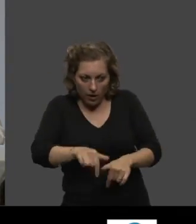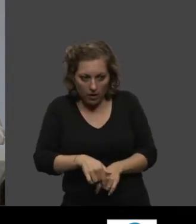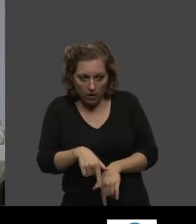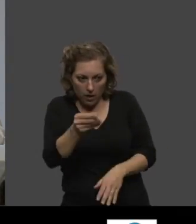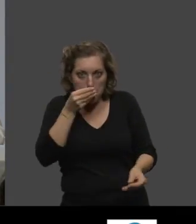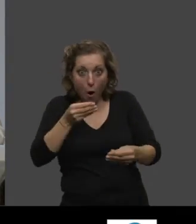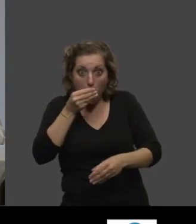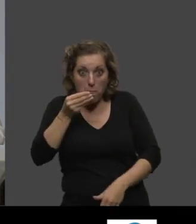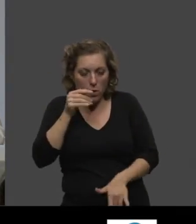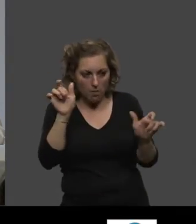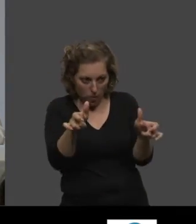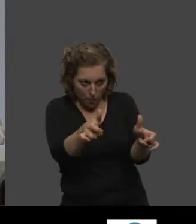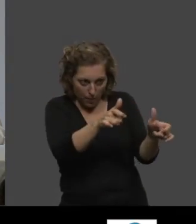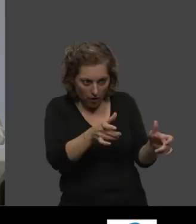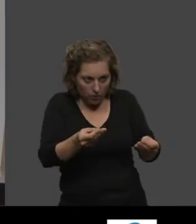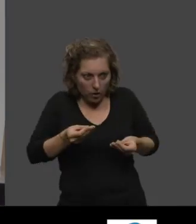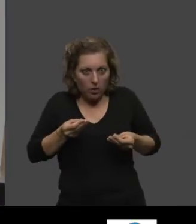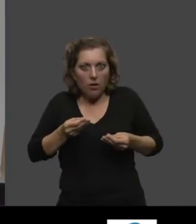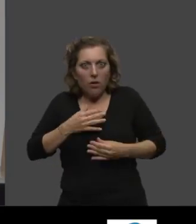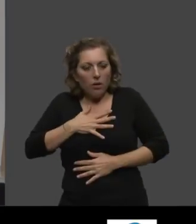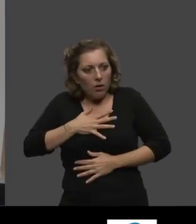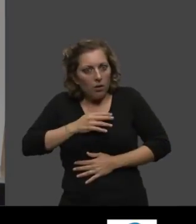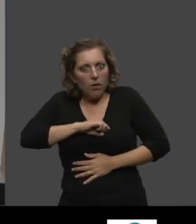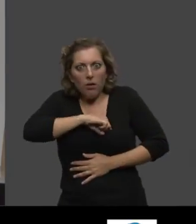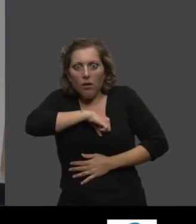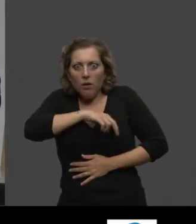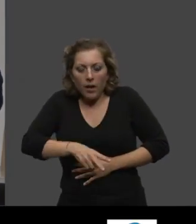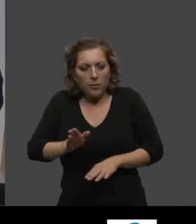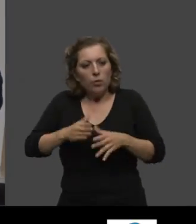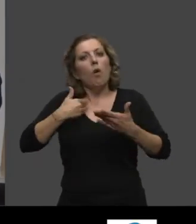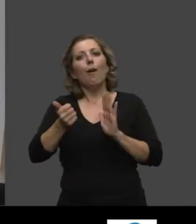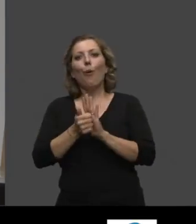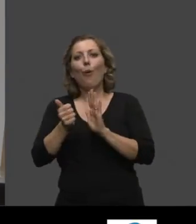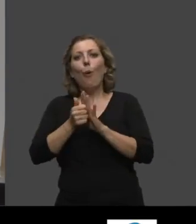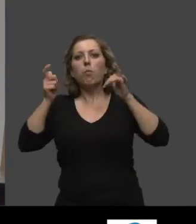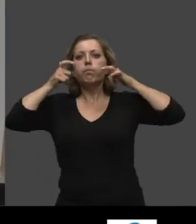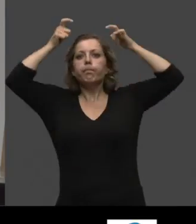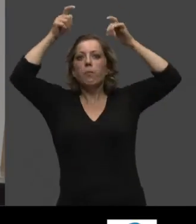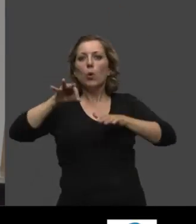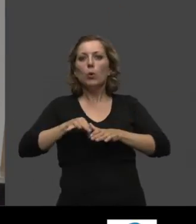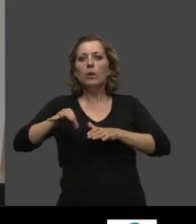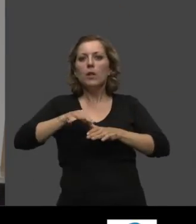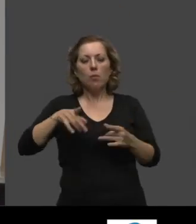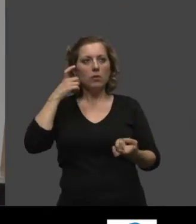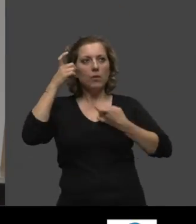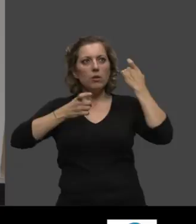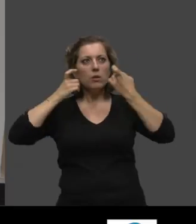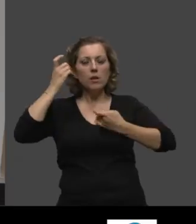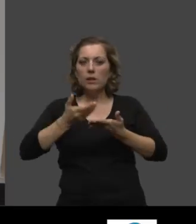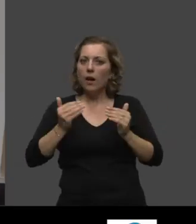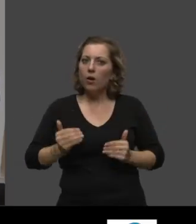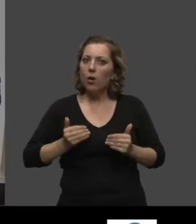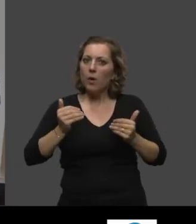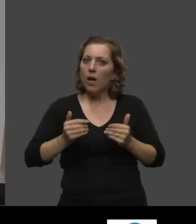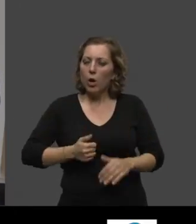ne me faisait pas bondir, mais en tant que cuisinier, me faisait réfléchir à la chose et je me disais, bien évidemment, qu'on pourrait